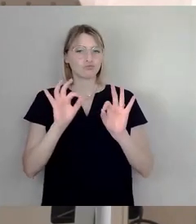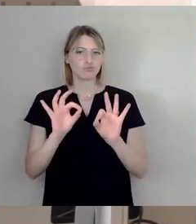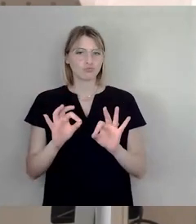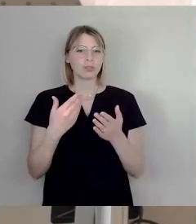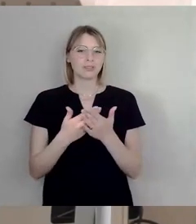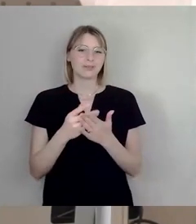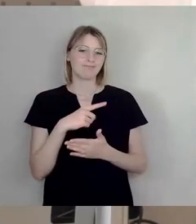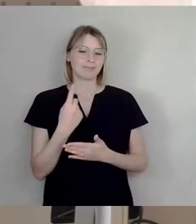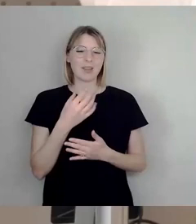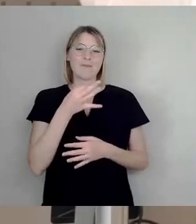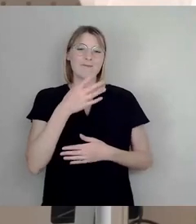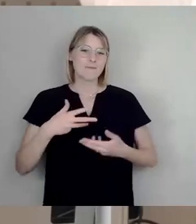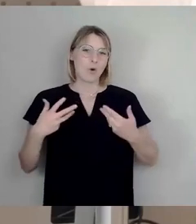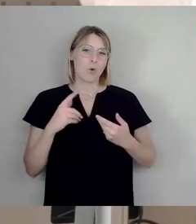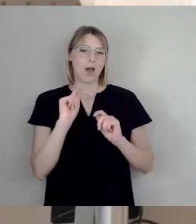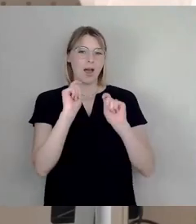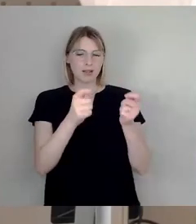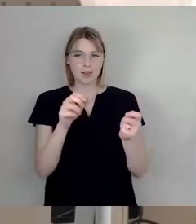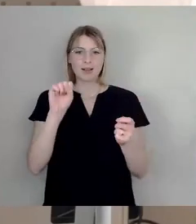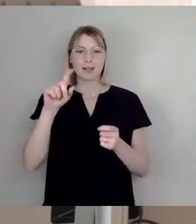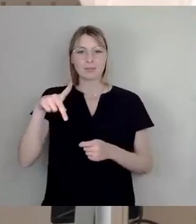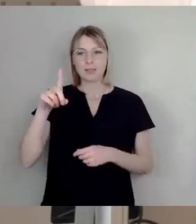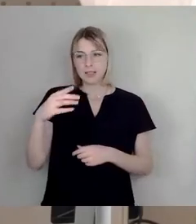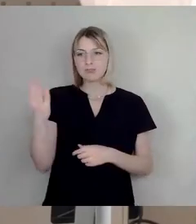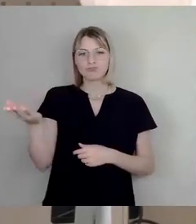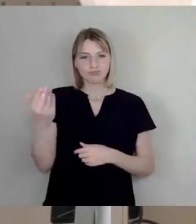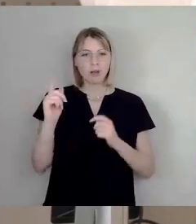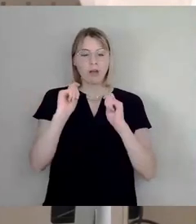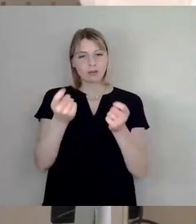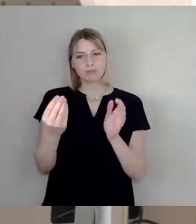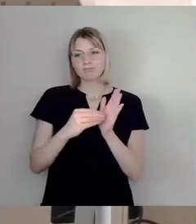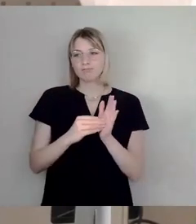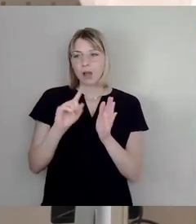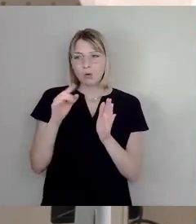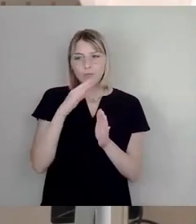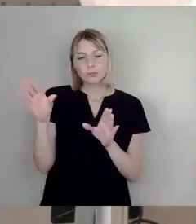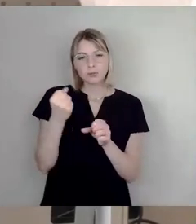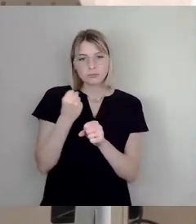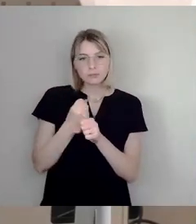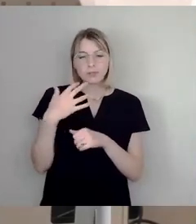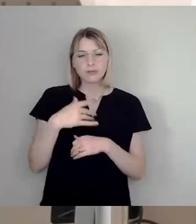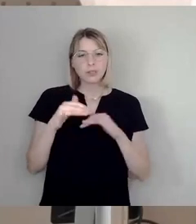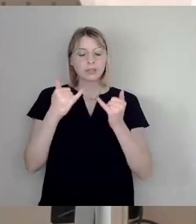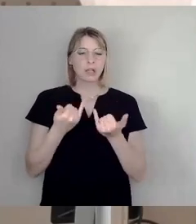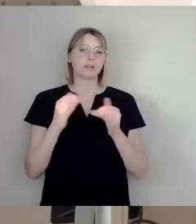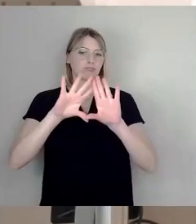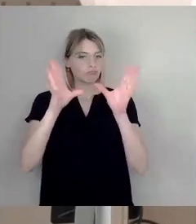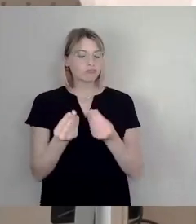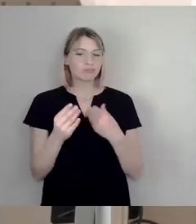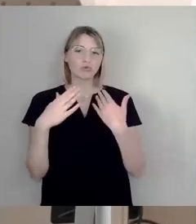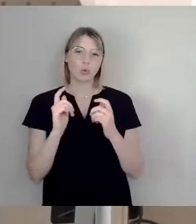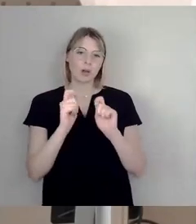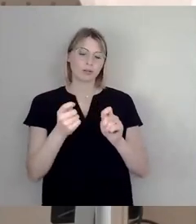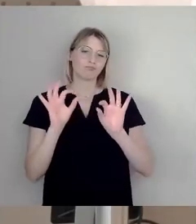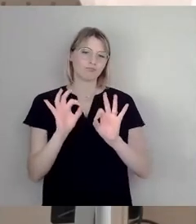den Antrag der SPD, die sich da konstruktiv eingebracht hat, dass wir das jetzt rund gemacht haben und hier mit einer Zustimmung das Ganze